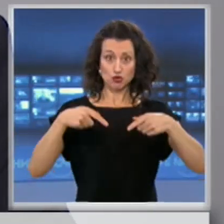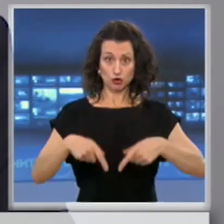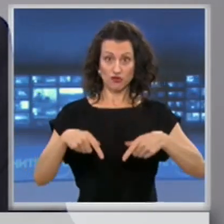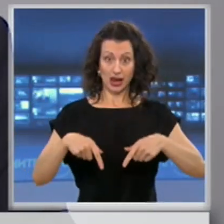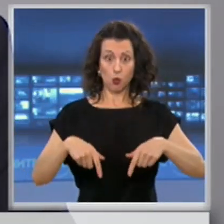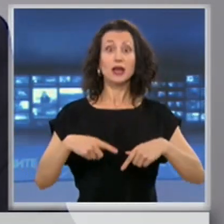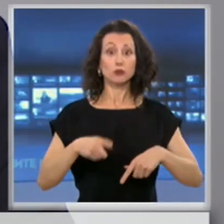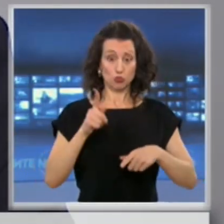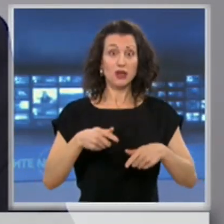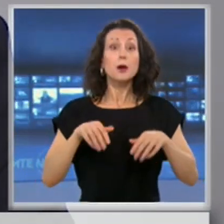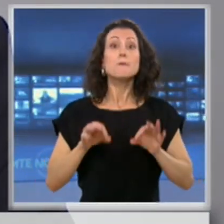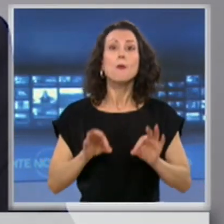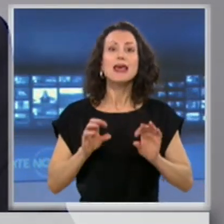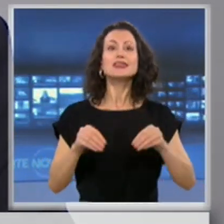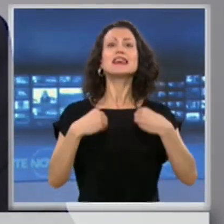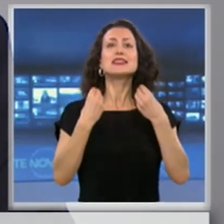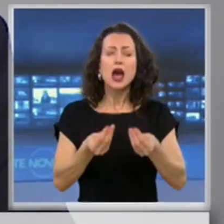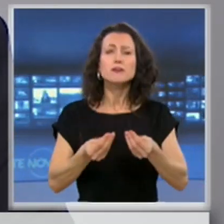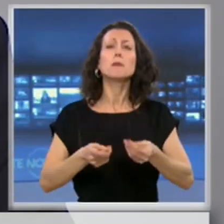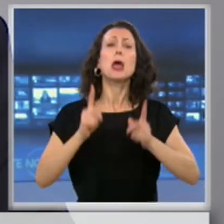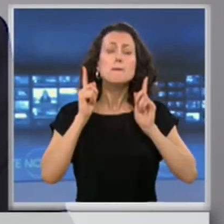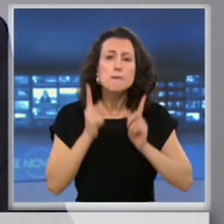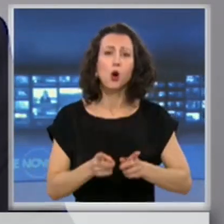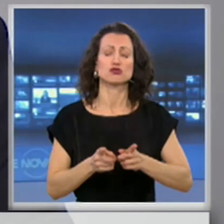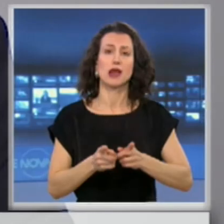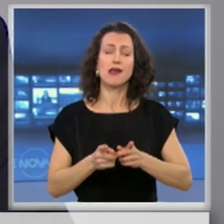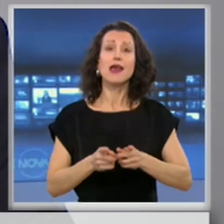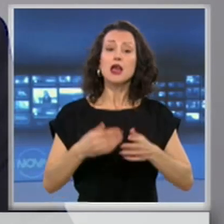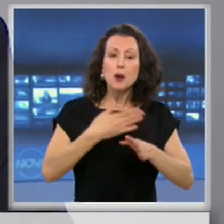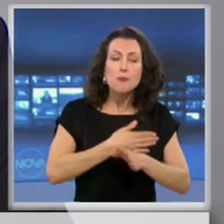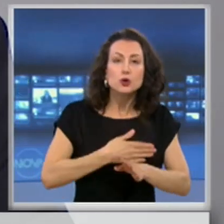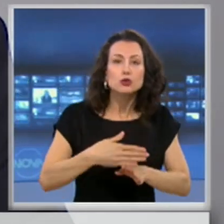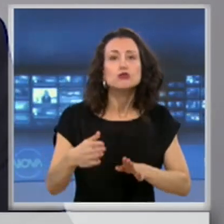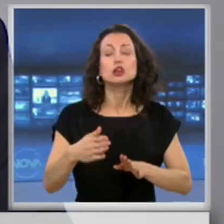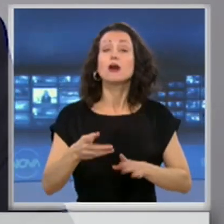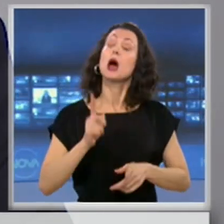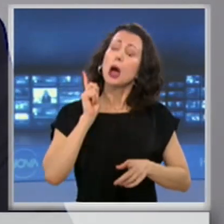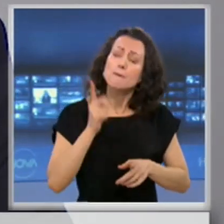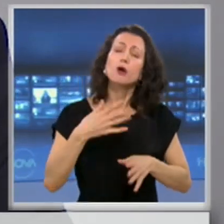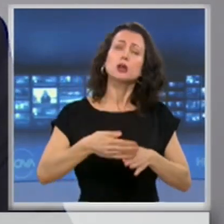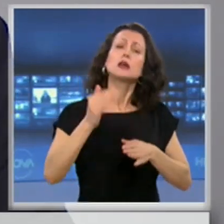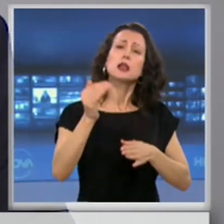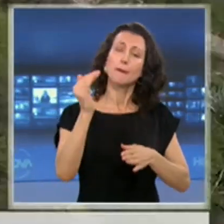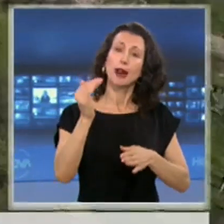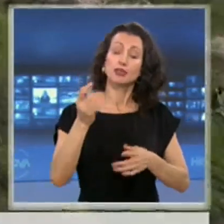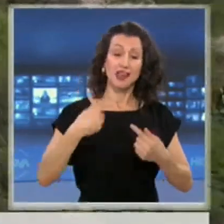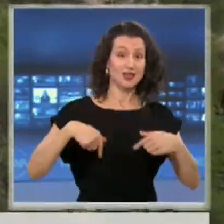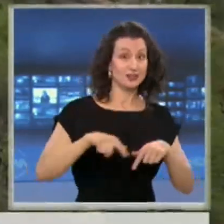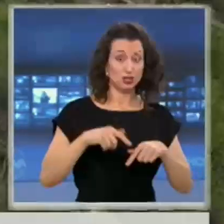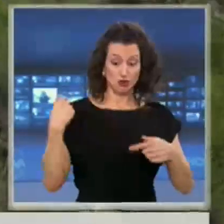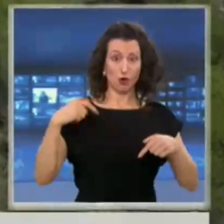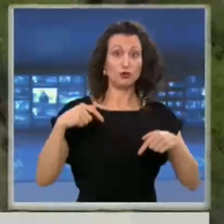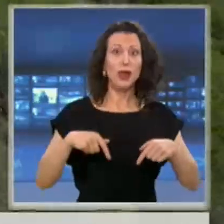разрешено в момента да функционира, продължава да функционира и за напред. Всичко това,